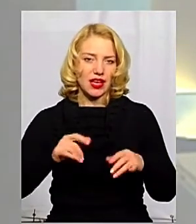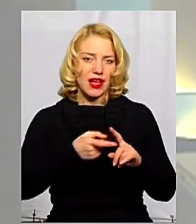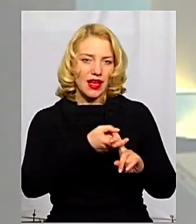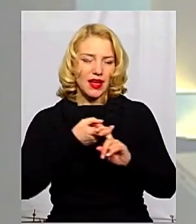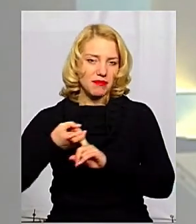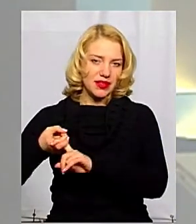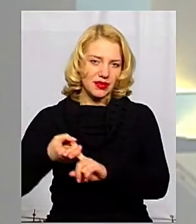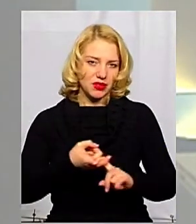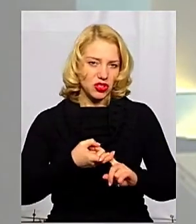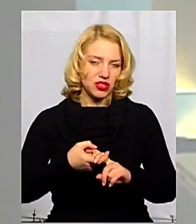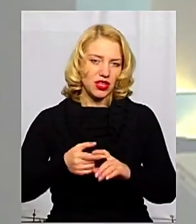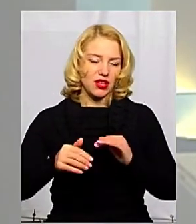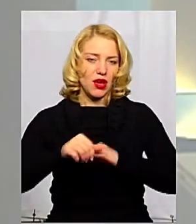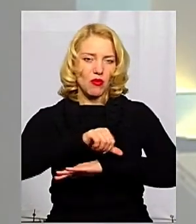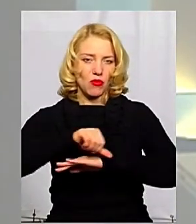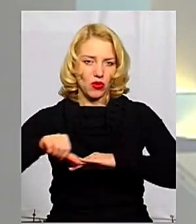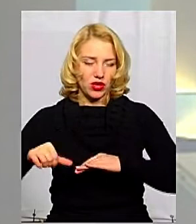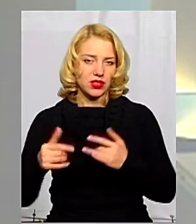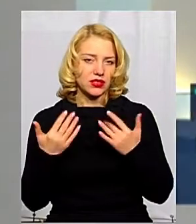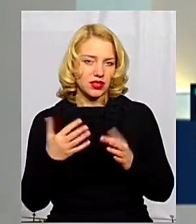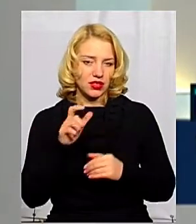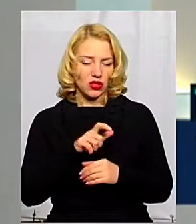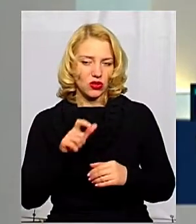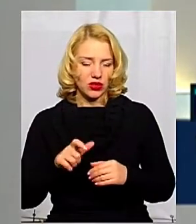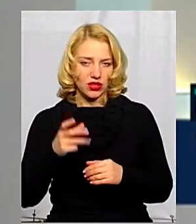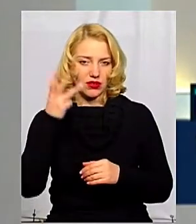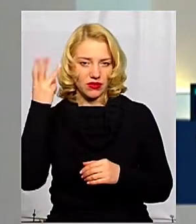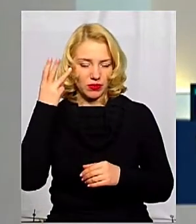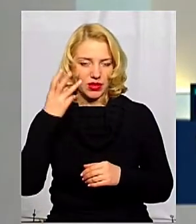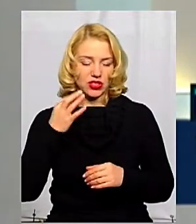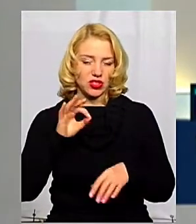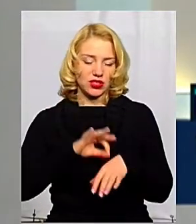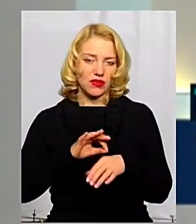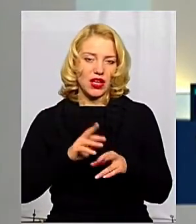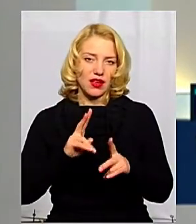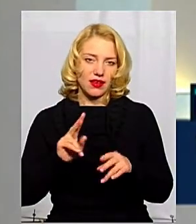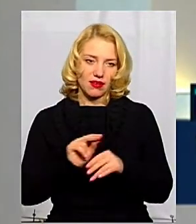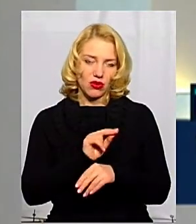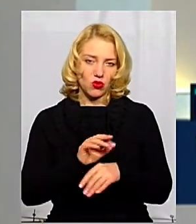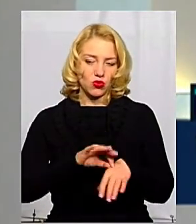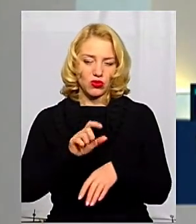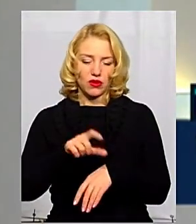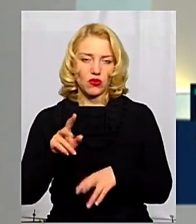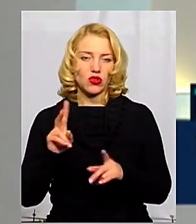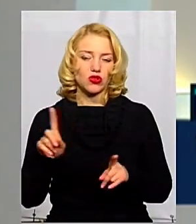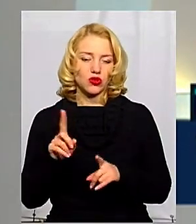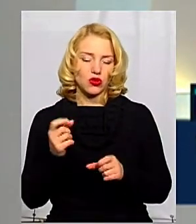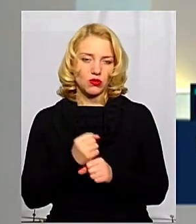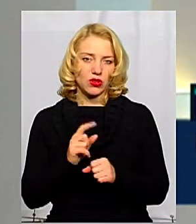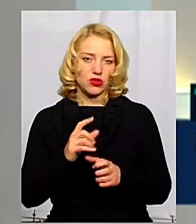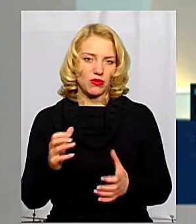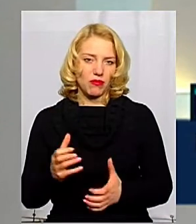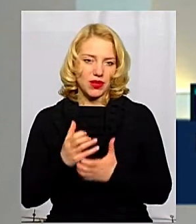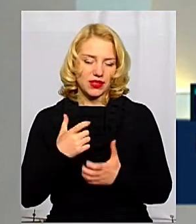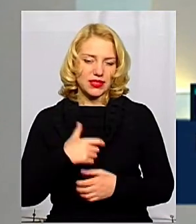Скільки жителів Хмельниччини захворіло, як лікують хворих та що робити, аби оберегтися від